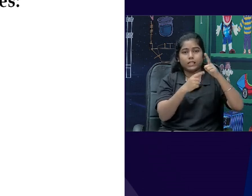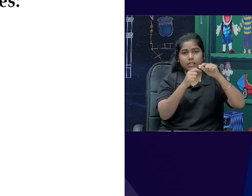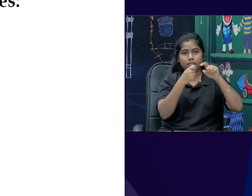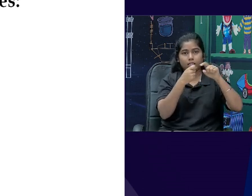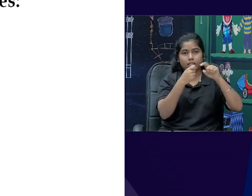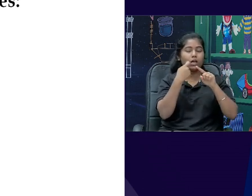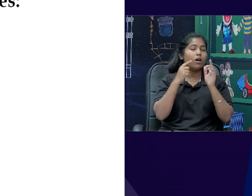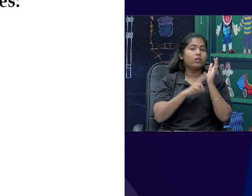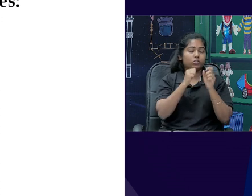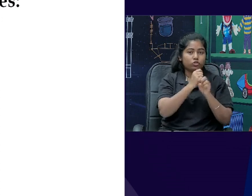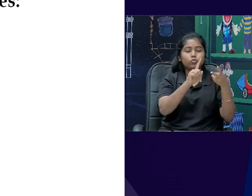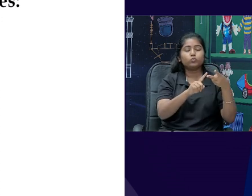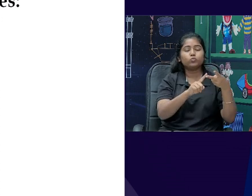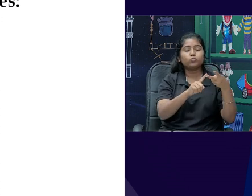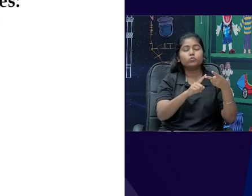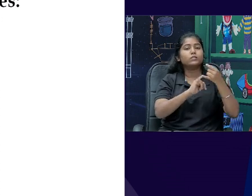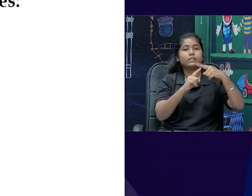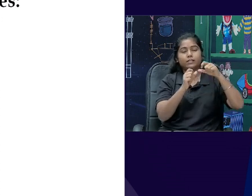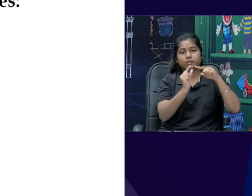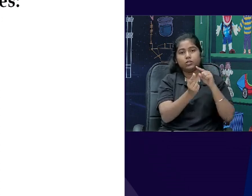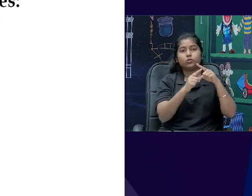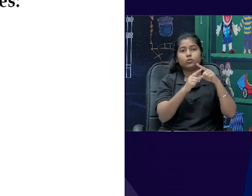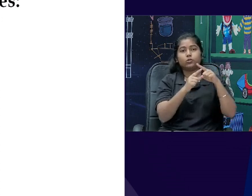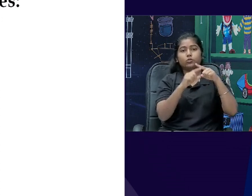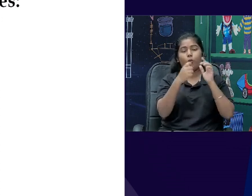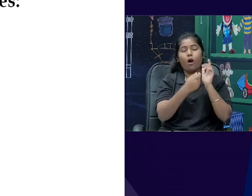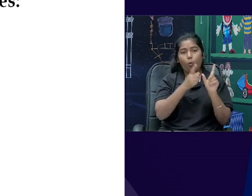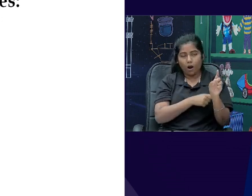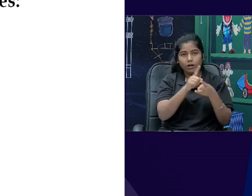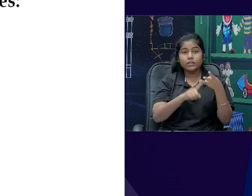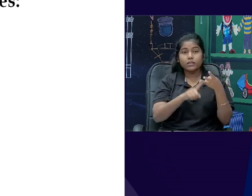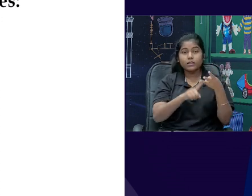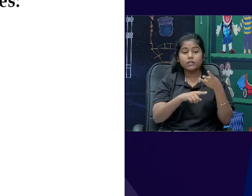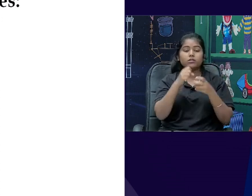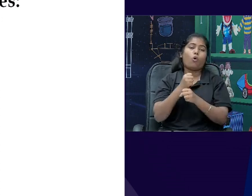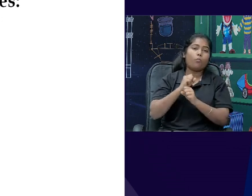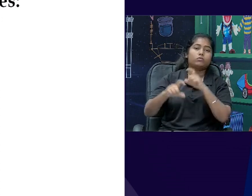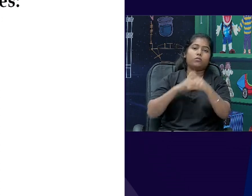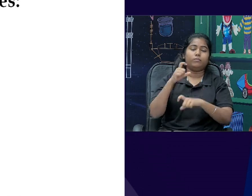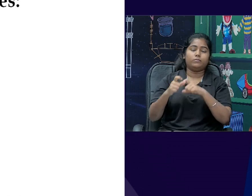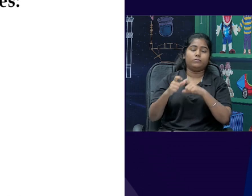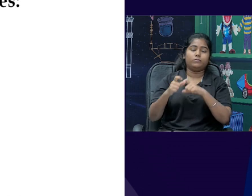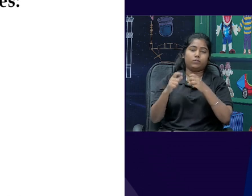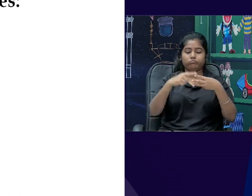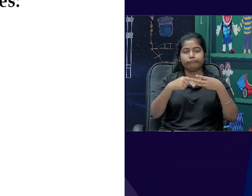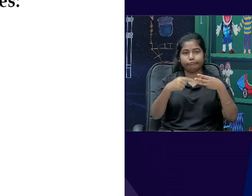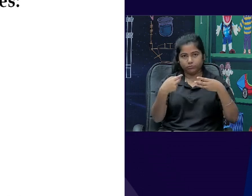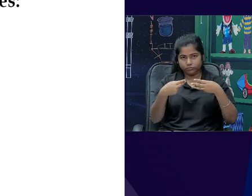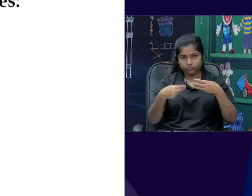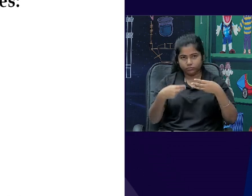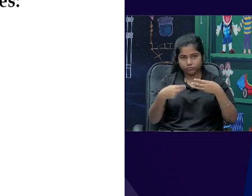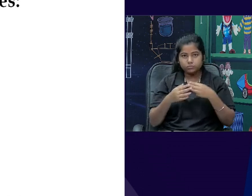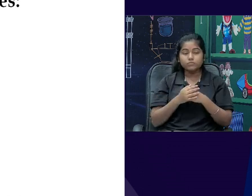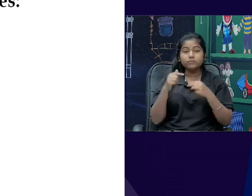दूसरी statutory corporations और तीसरी government company, और आज हमारे बच्चों के साथ चर्चा रहेगी,